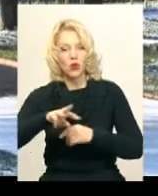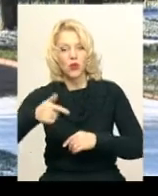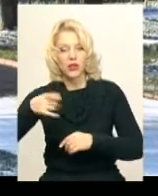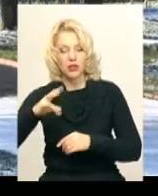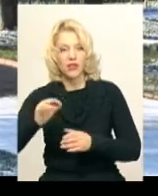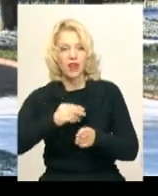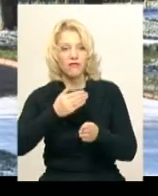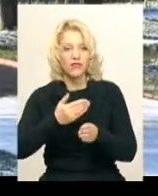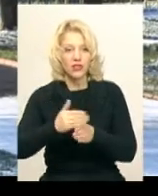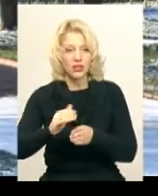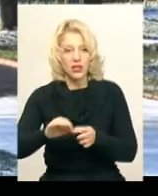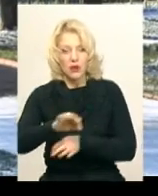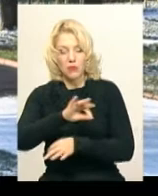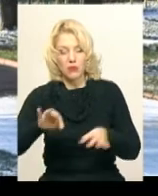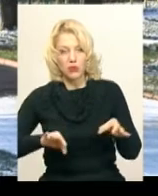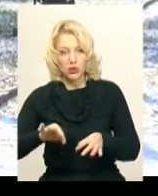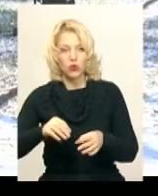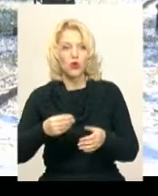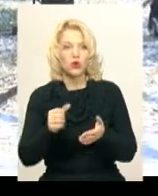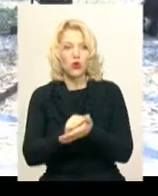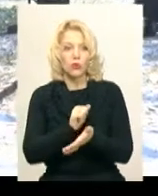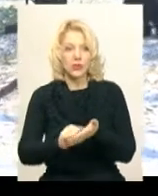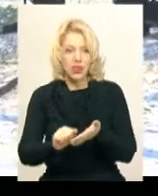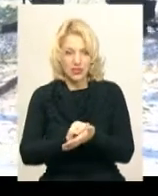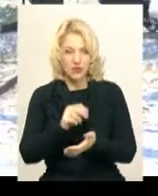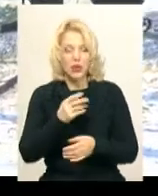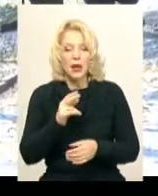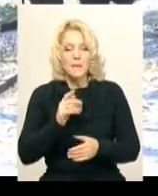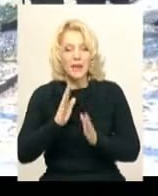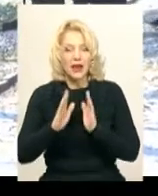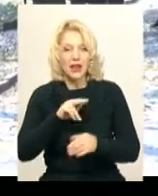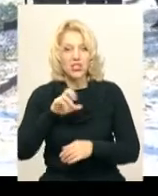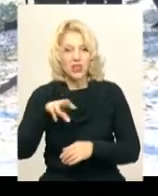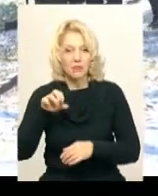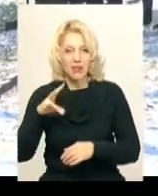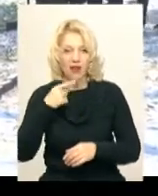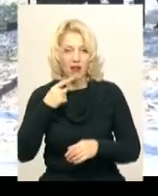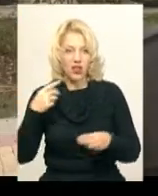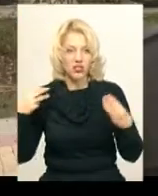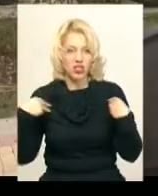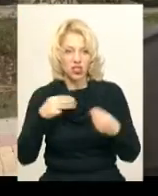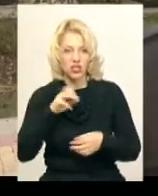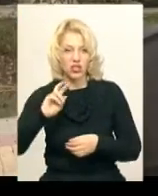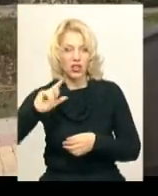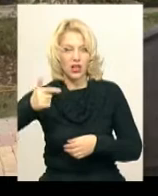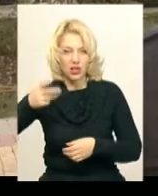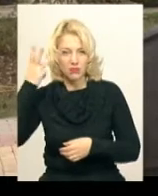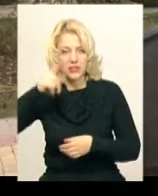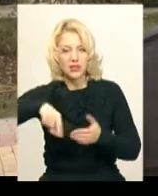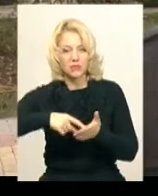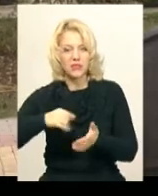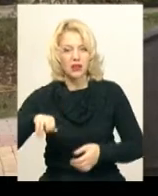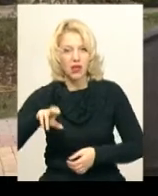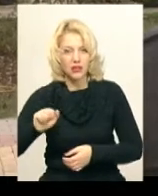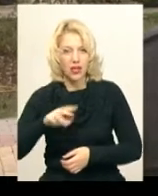проєктно-кошторисної документації з реконструкції парку імені Махала Чекмана, каже начальник управління житлово-комунального господарства Хмельницької міської ради Василь